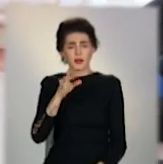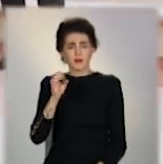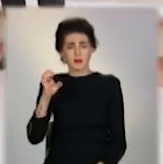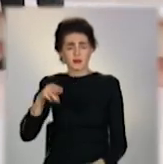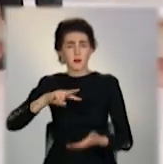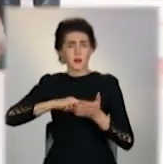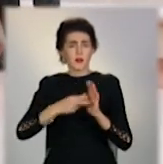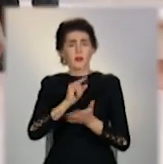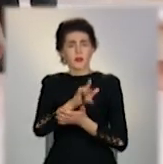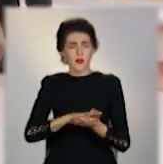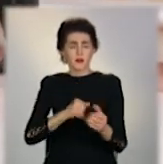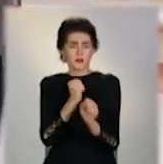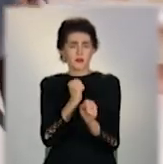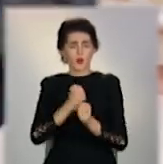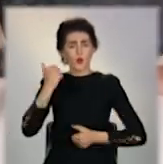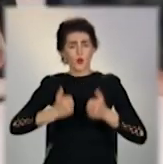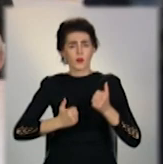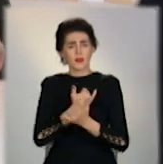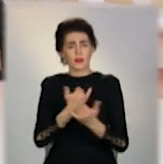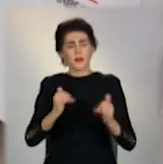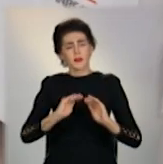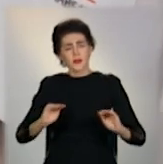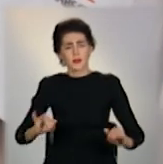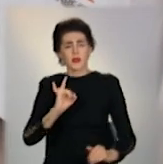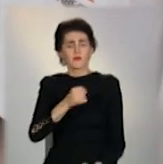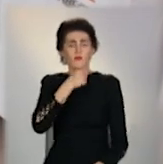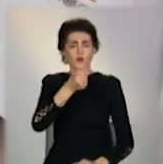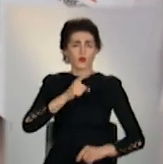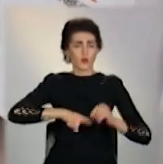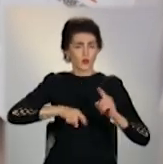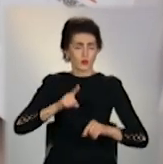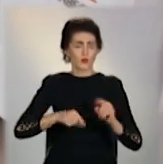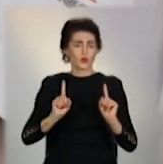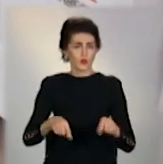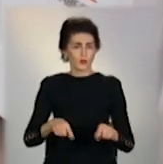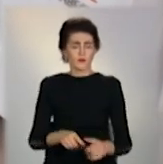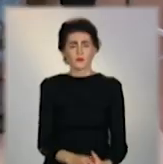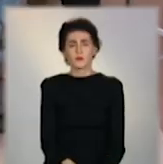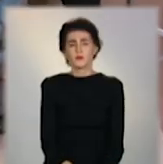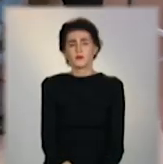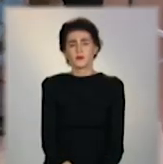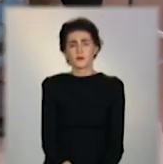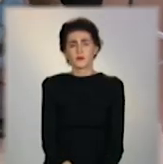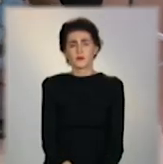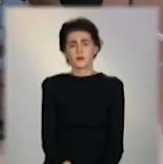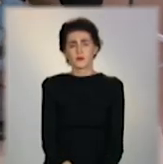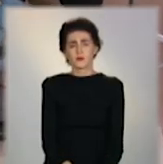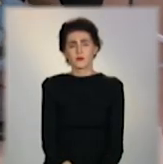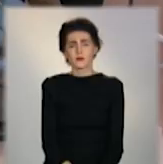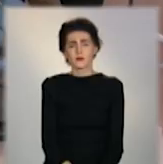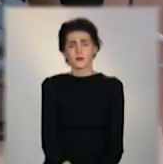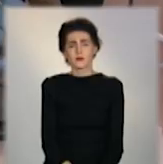створювати конкурси не лише для дітей, а й для їхніх батьків. Валерія Семінчихіна, Володимир Базублюков, телеканал